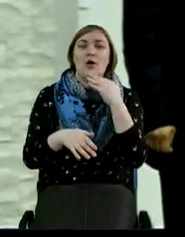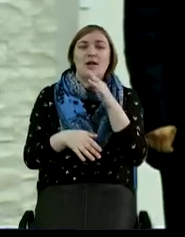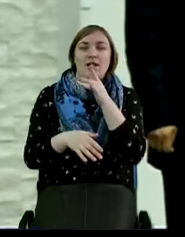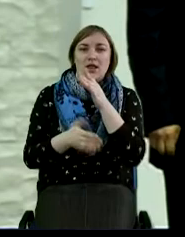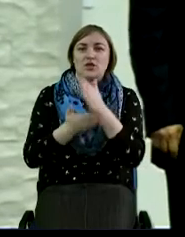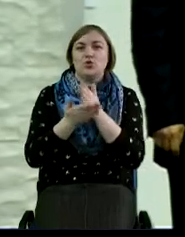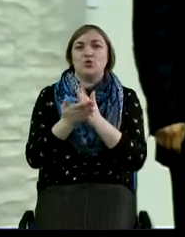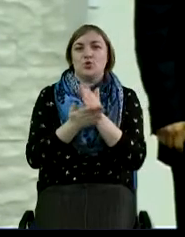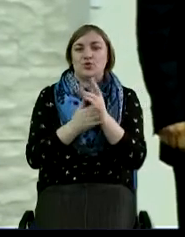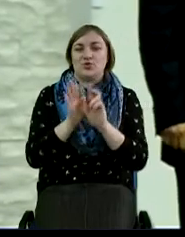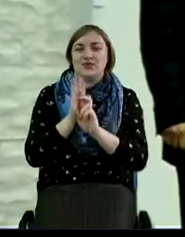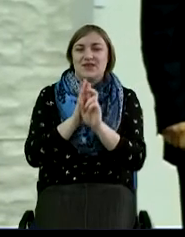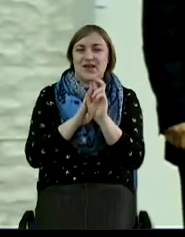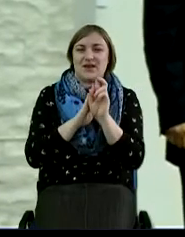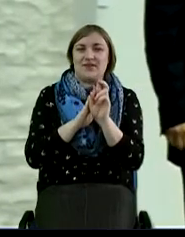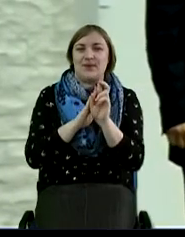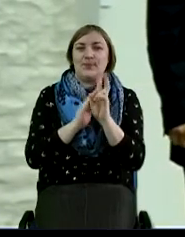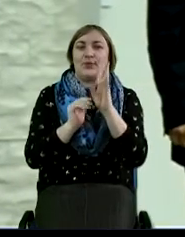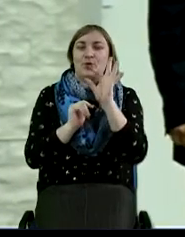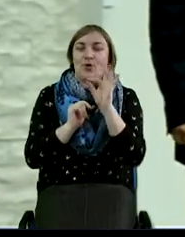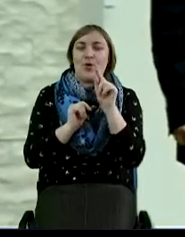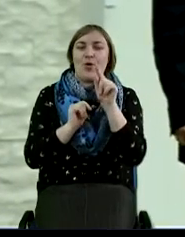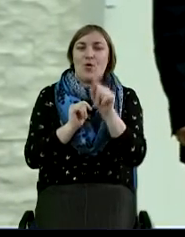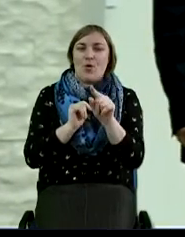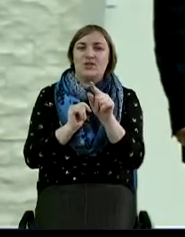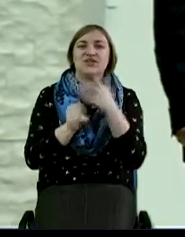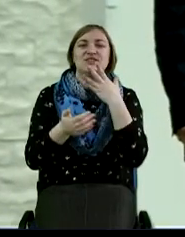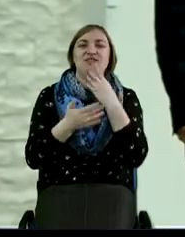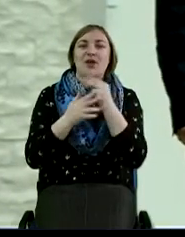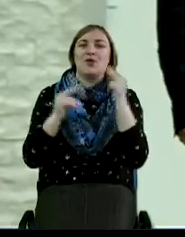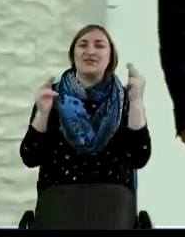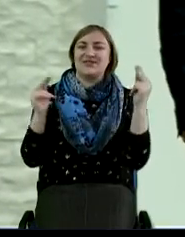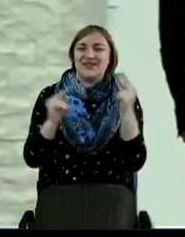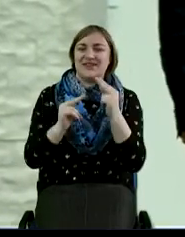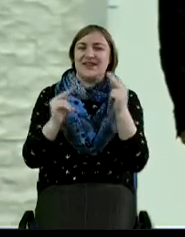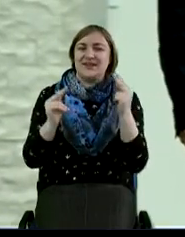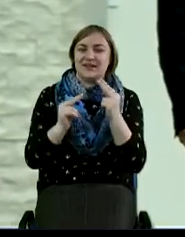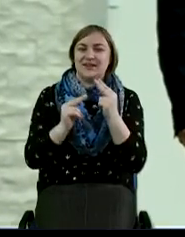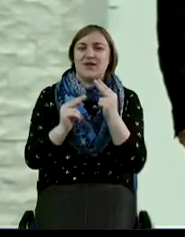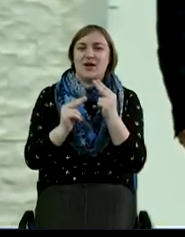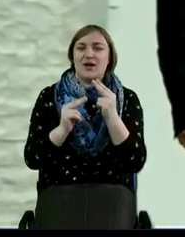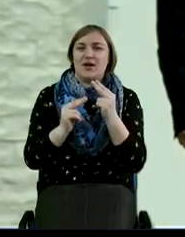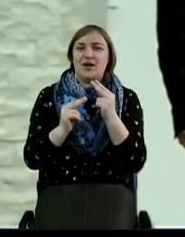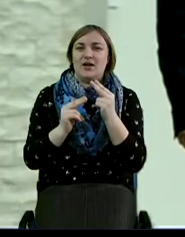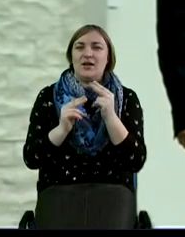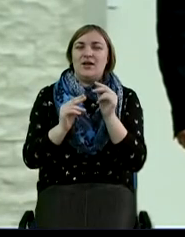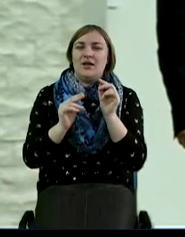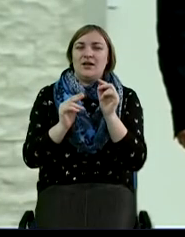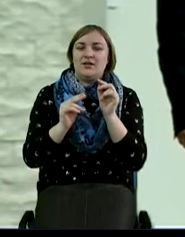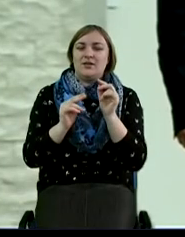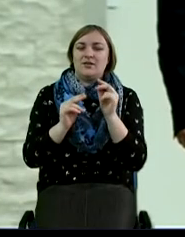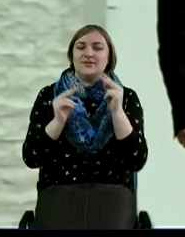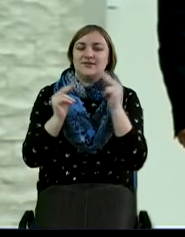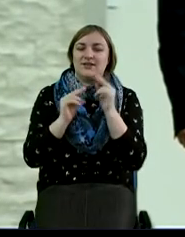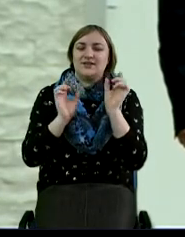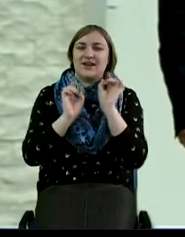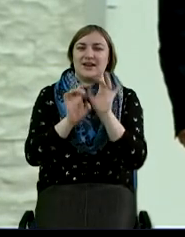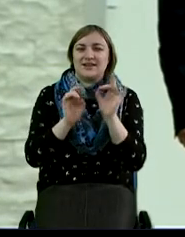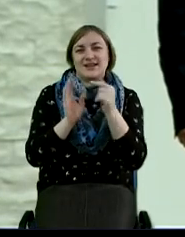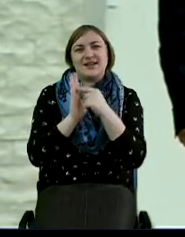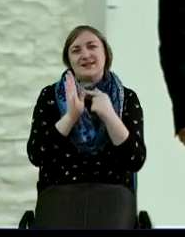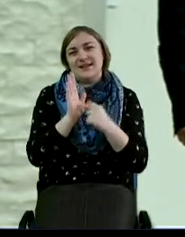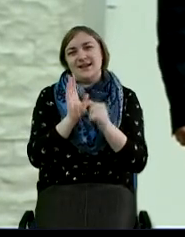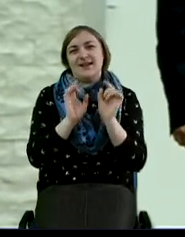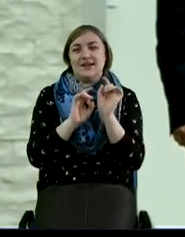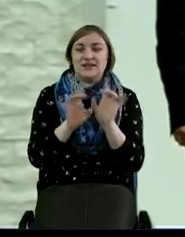служит в Церкви. Но он свое свидетельство рассказал, делился